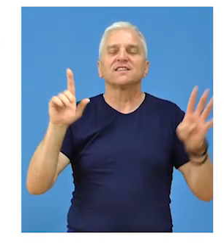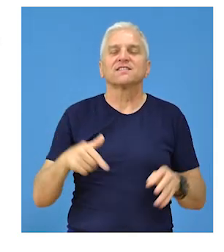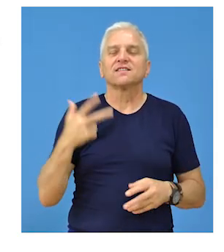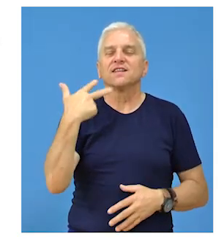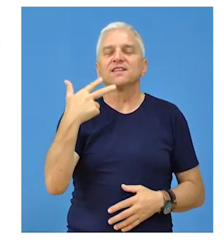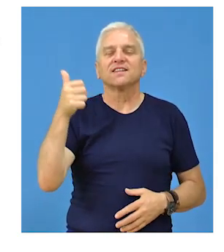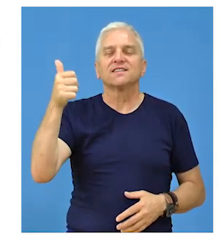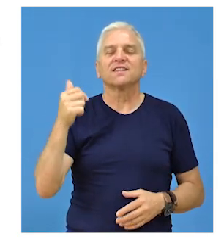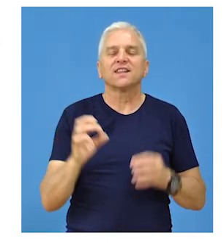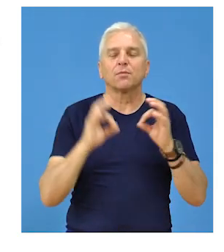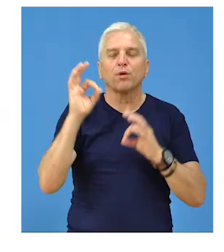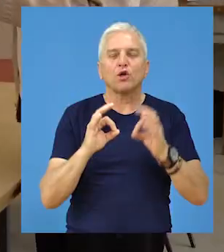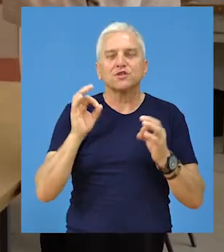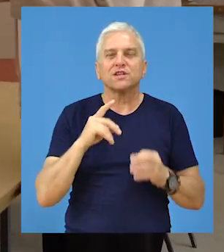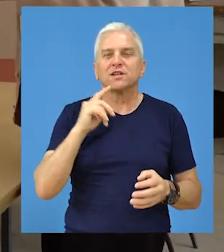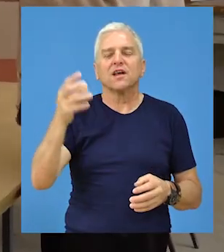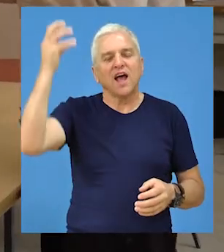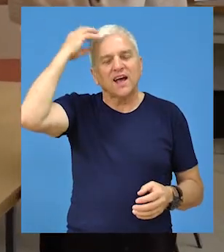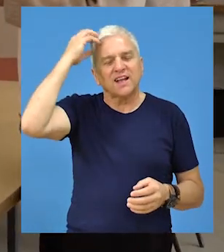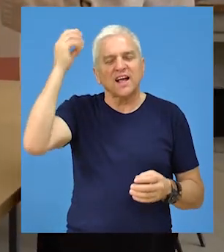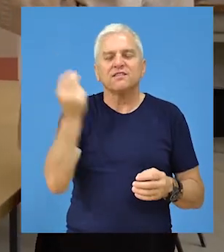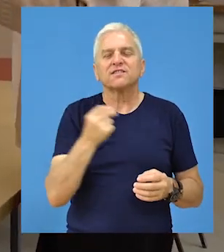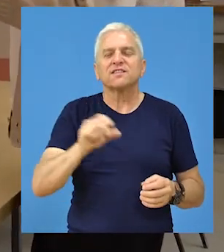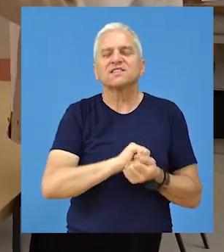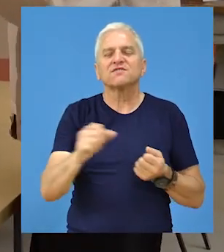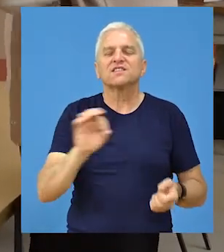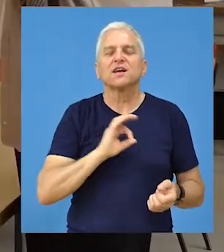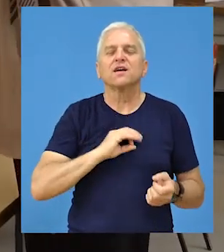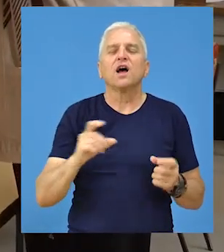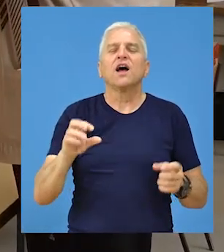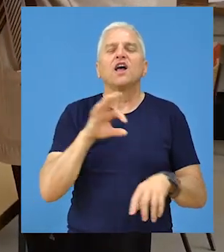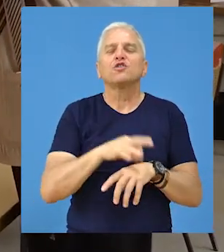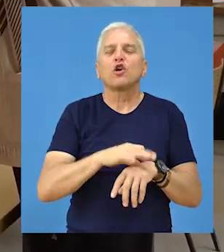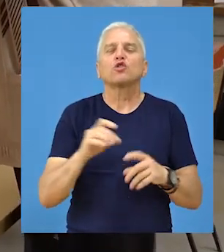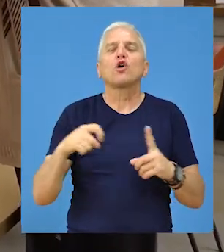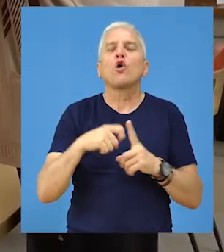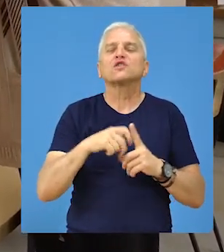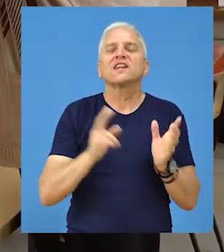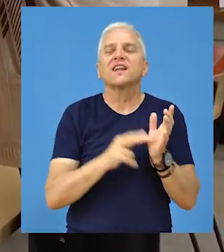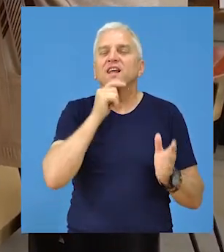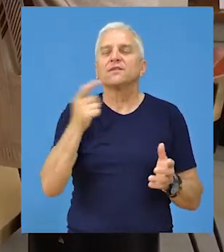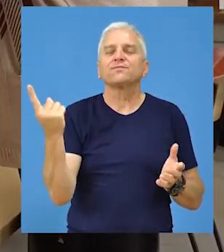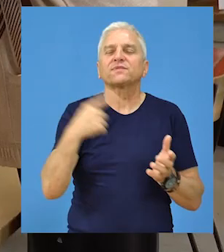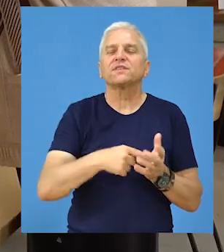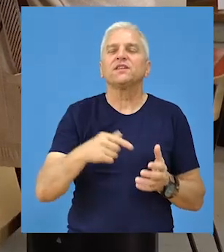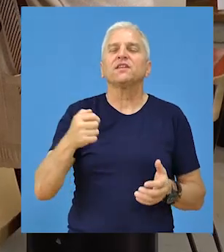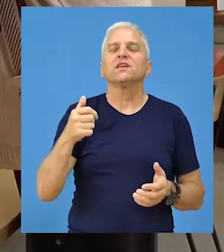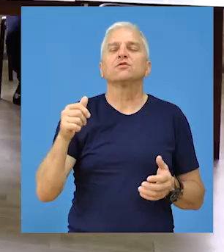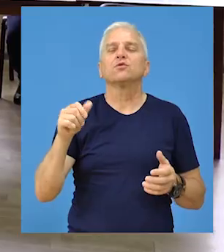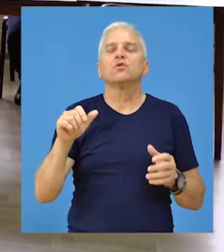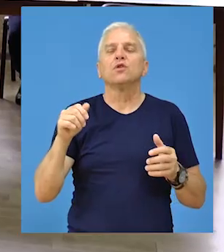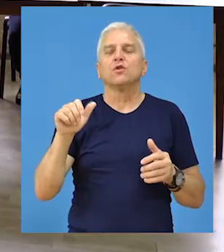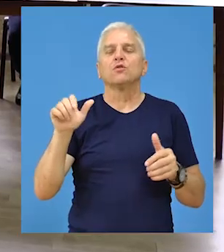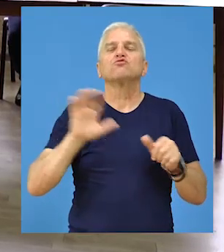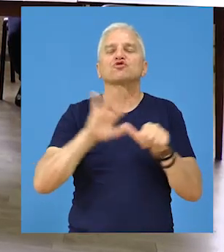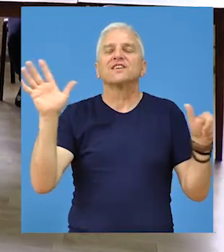,31 procenat. Za kraljevinu Srbiju Sviza Bečeji dr. Kosana Nešić glasalo je 1016 građana,